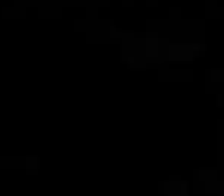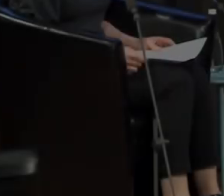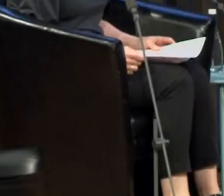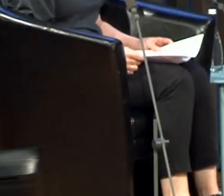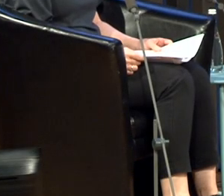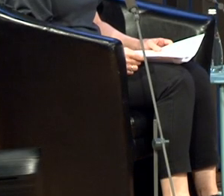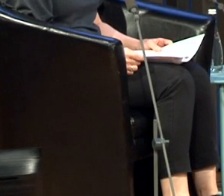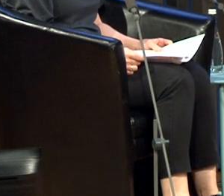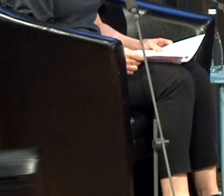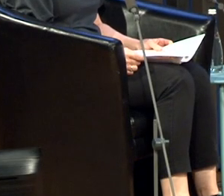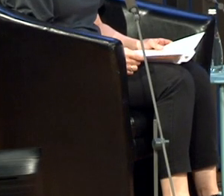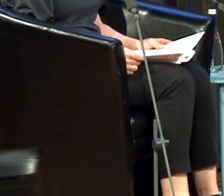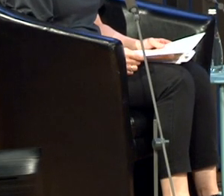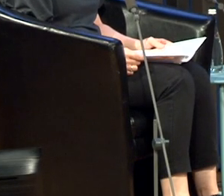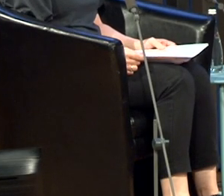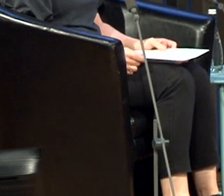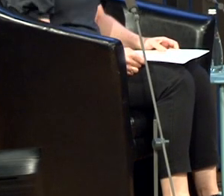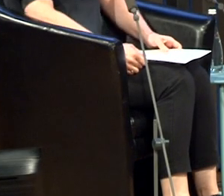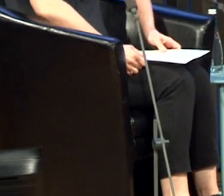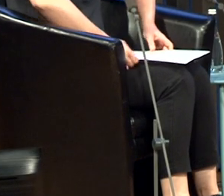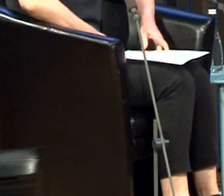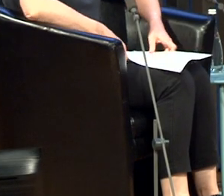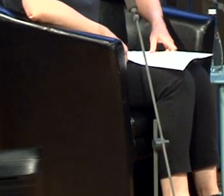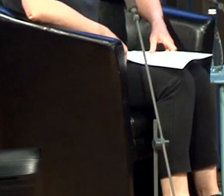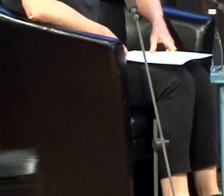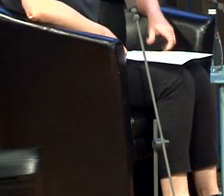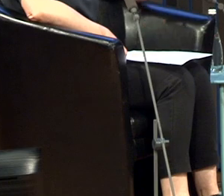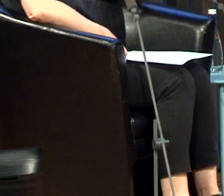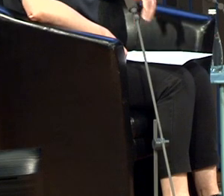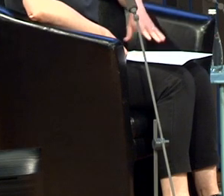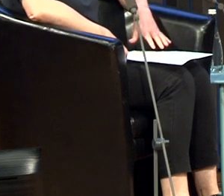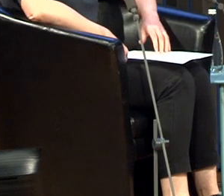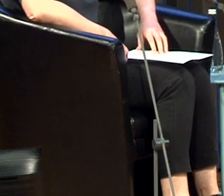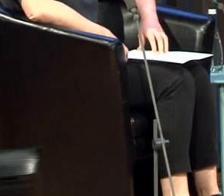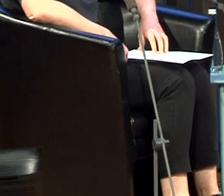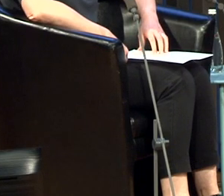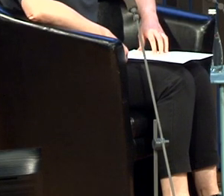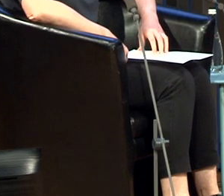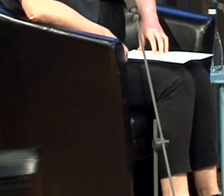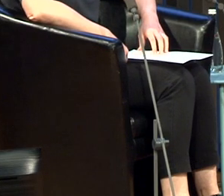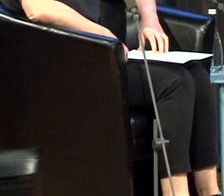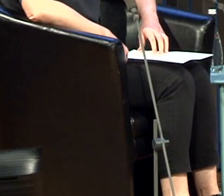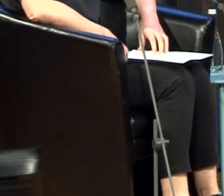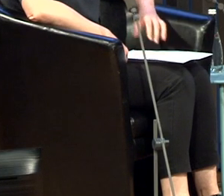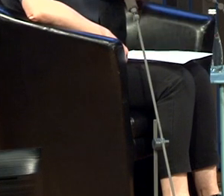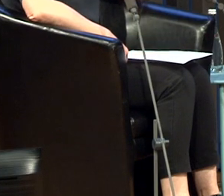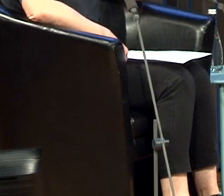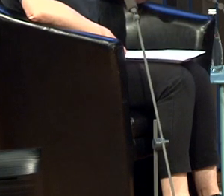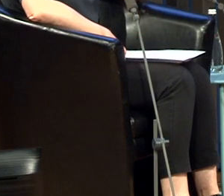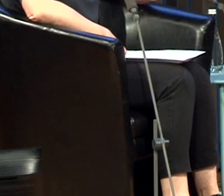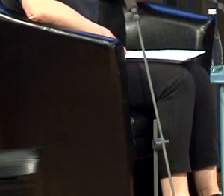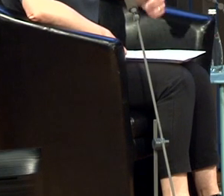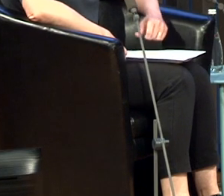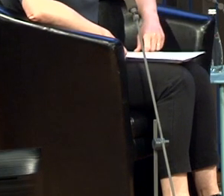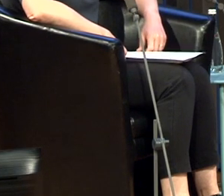Bonjour Claire Barberie-Giletti. Nous sommes heureux de vous recevoir aujourd'hui pour cette journée,